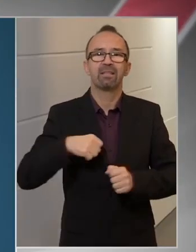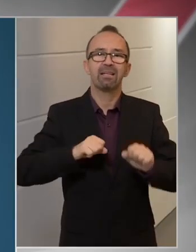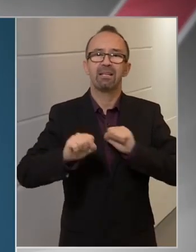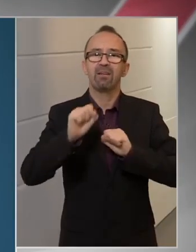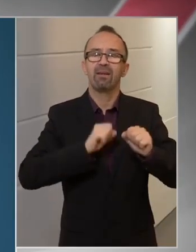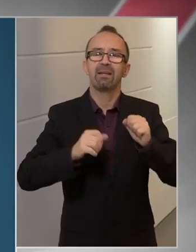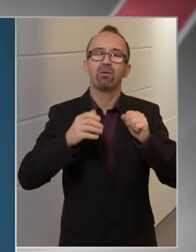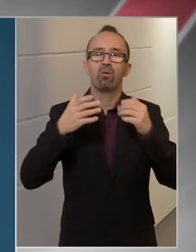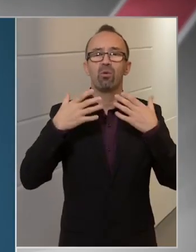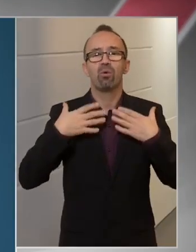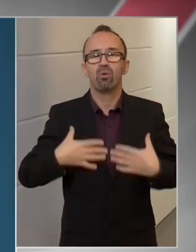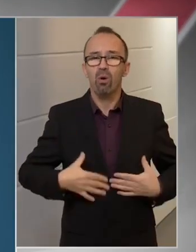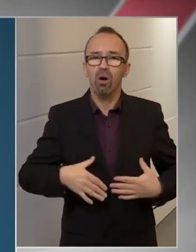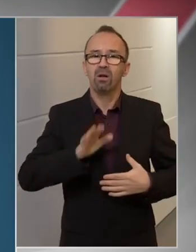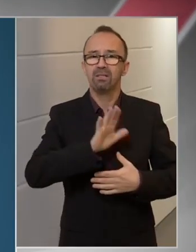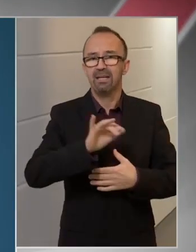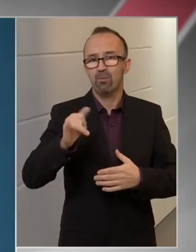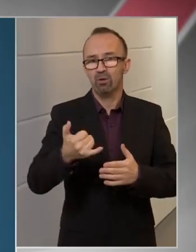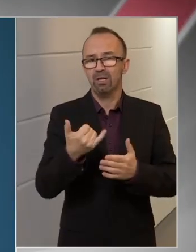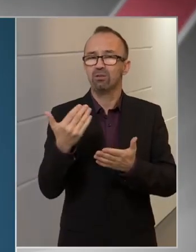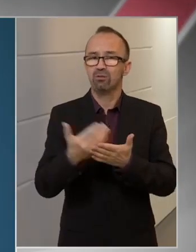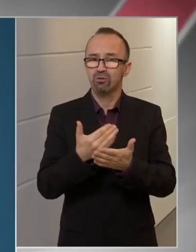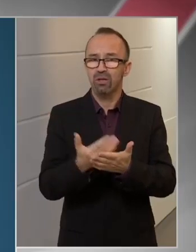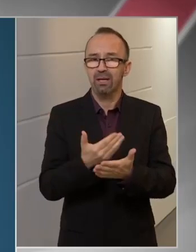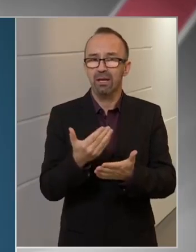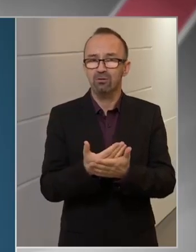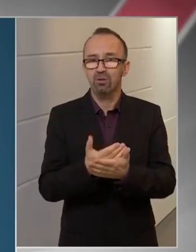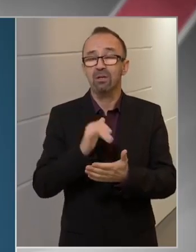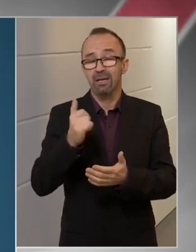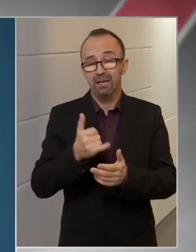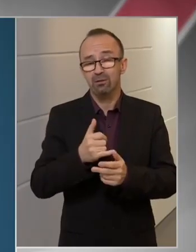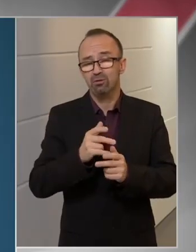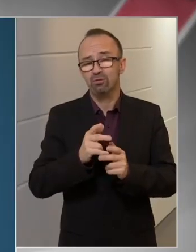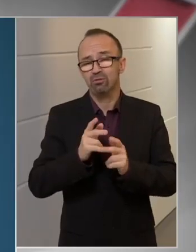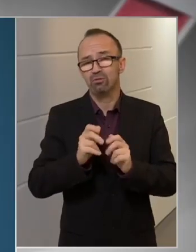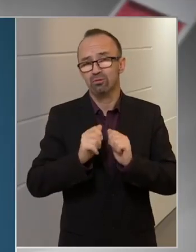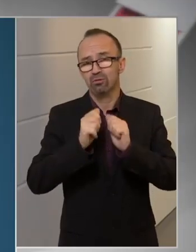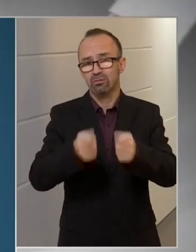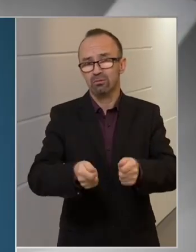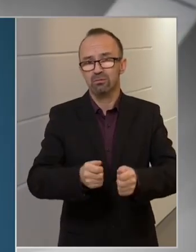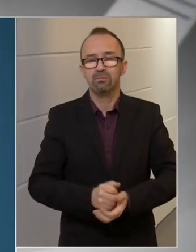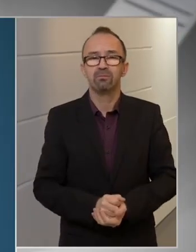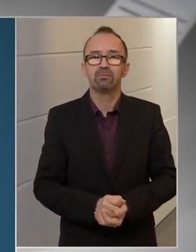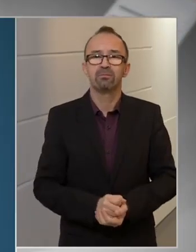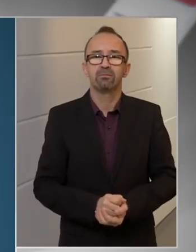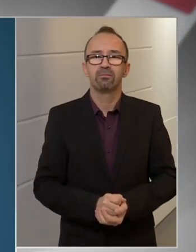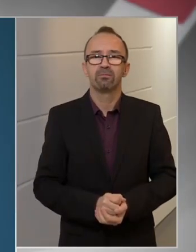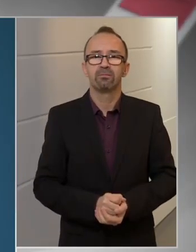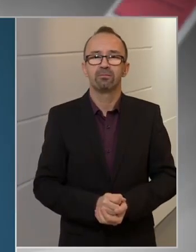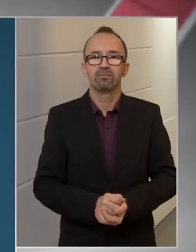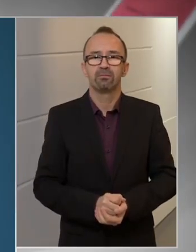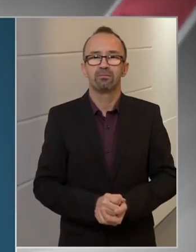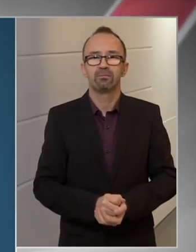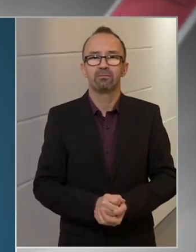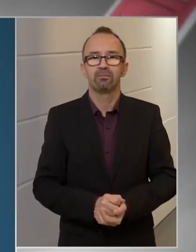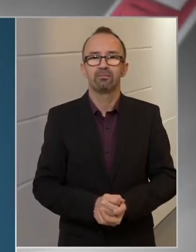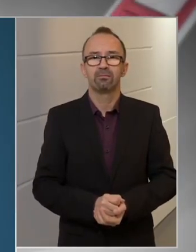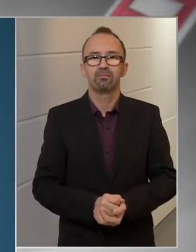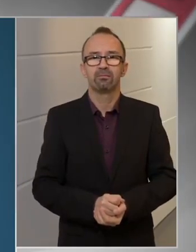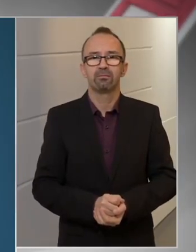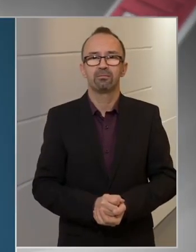védőruha számukra is szükséges és biztosított. Említette